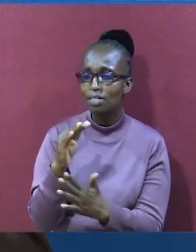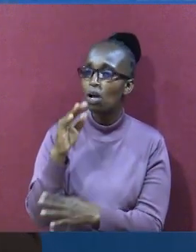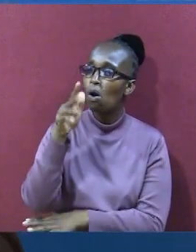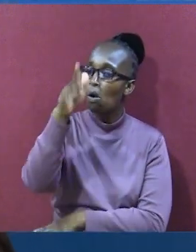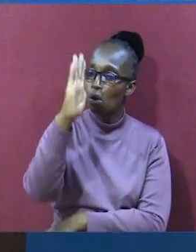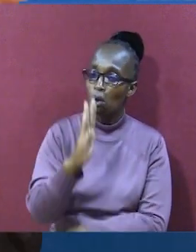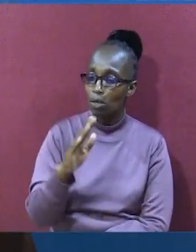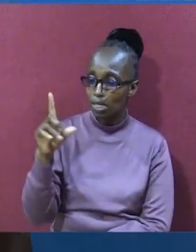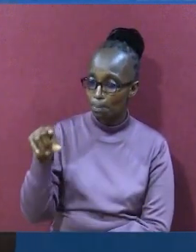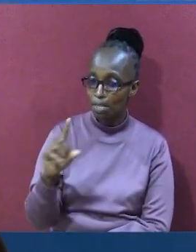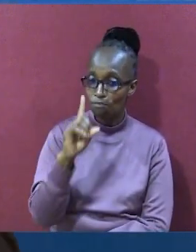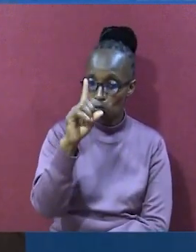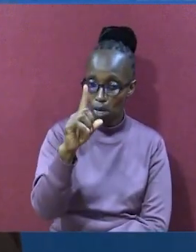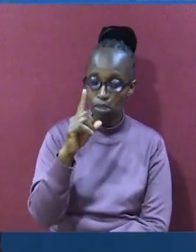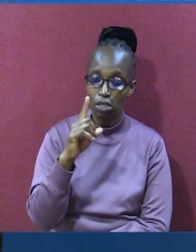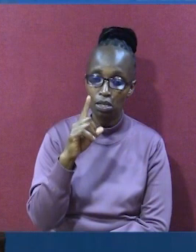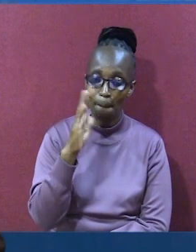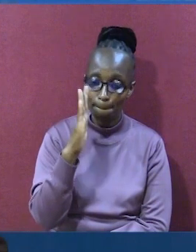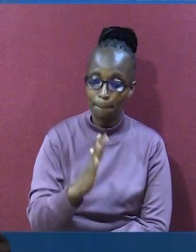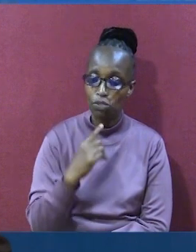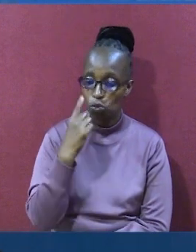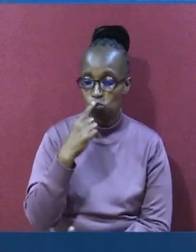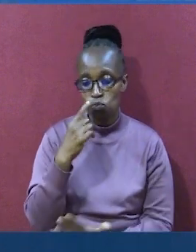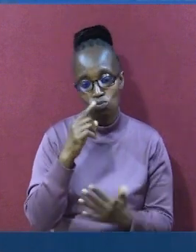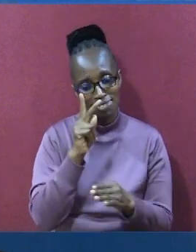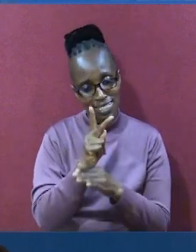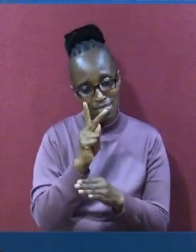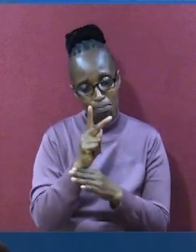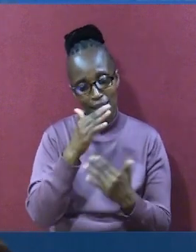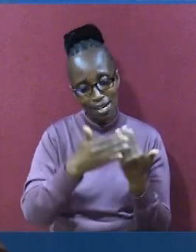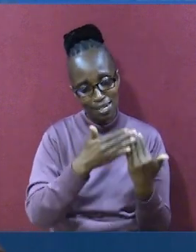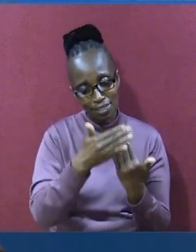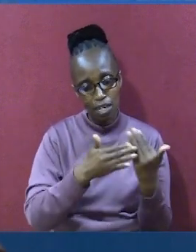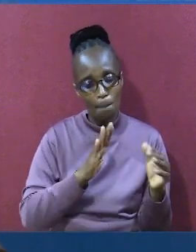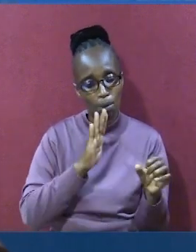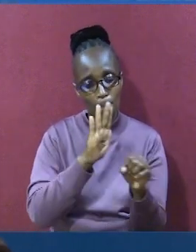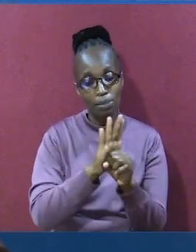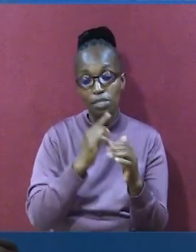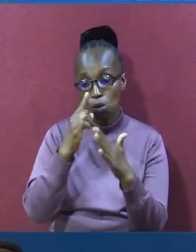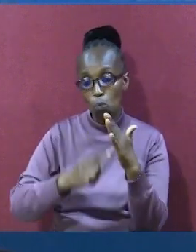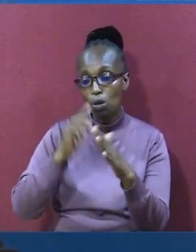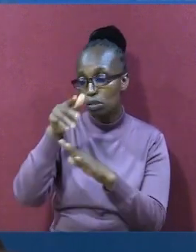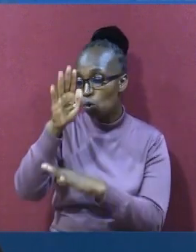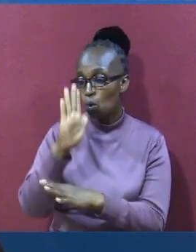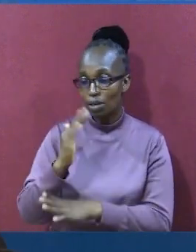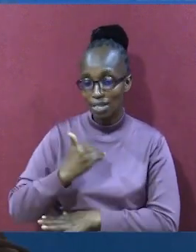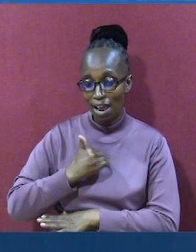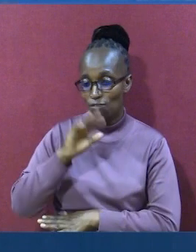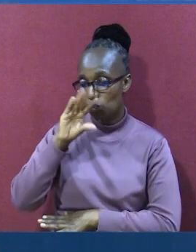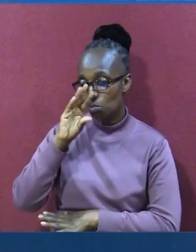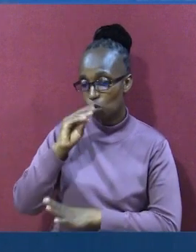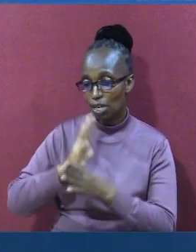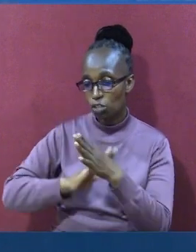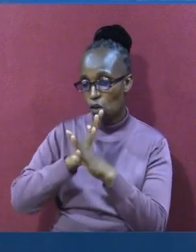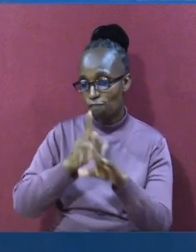ambayo aliweza na kutamuka njuhu yako. Yataweza na kutimia. Sasingine uwa nafikiria